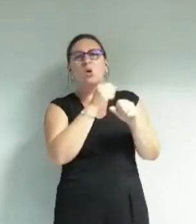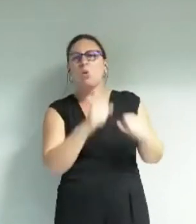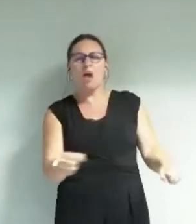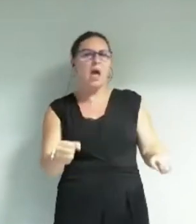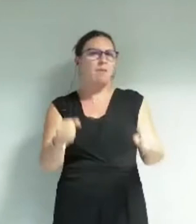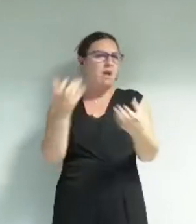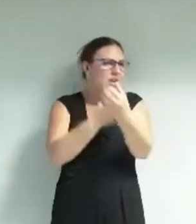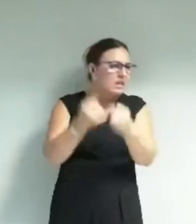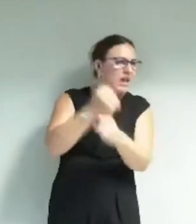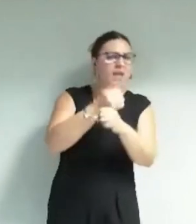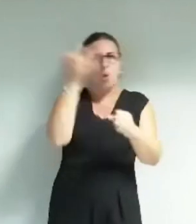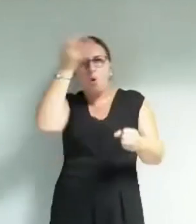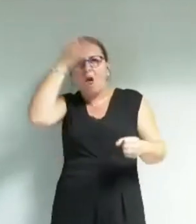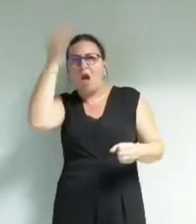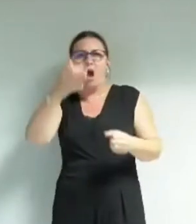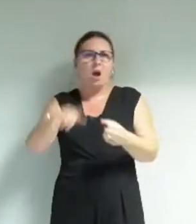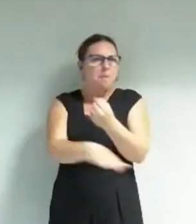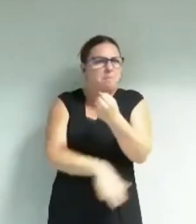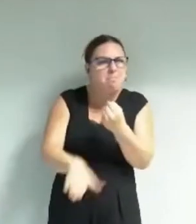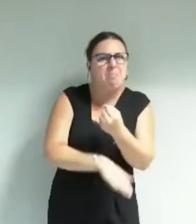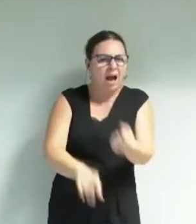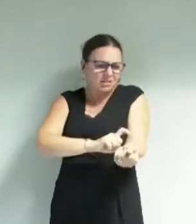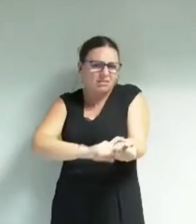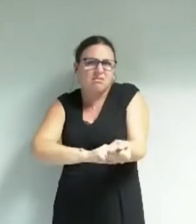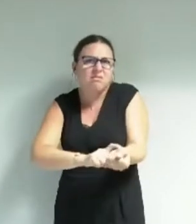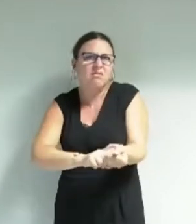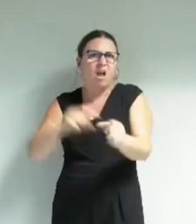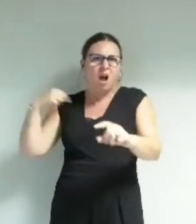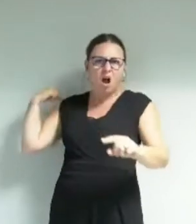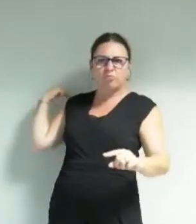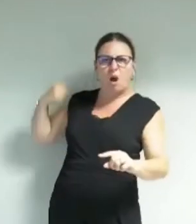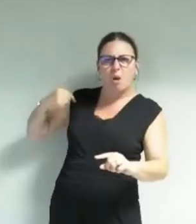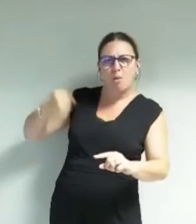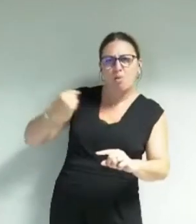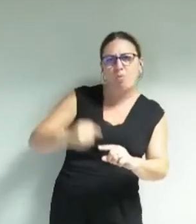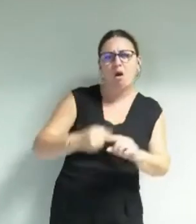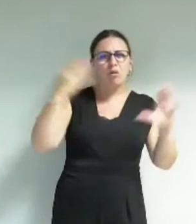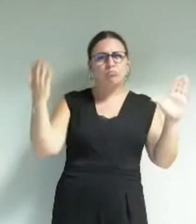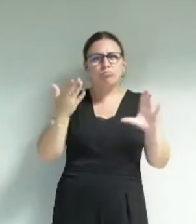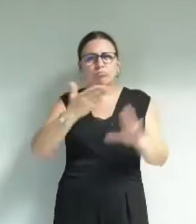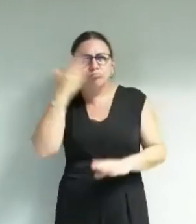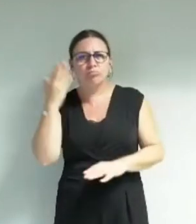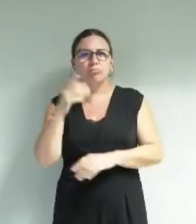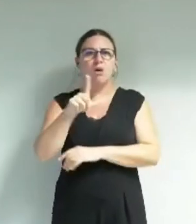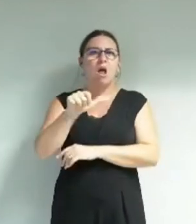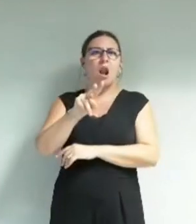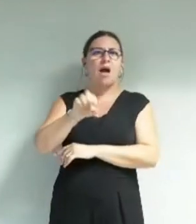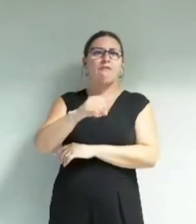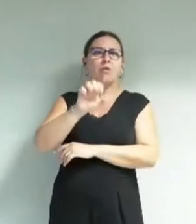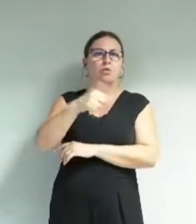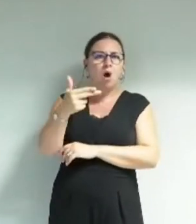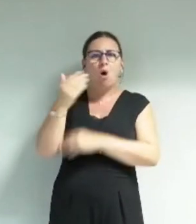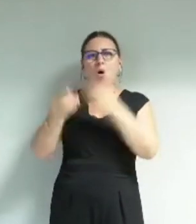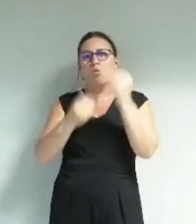création qui a été égréné par tant de grands noms depuis Lavaudan Garcia